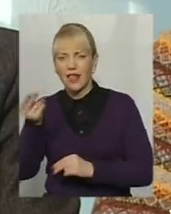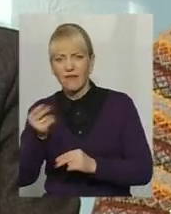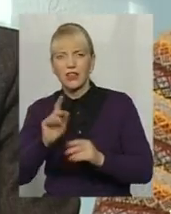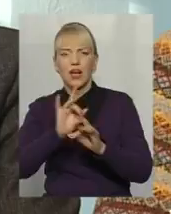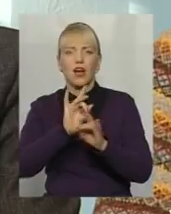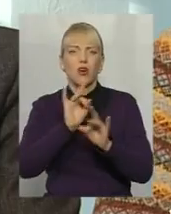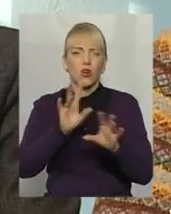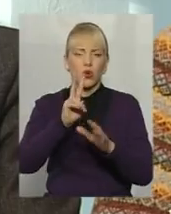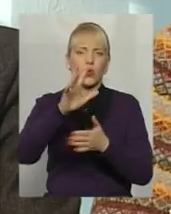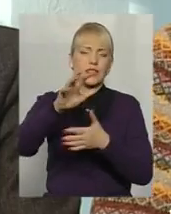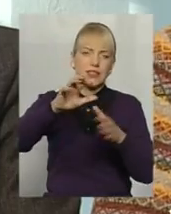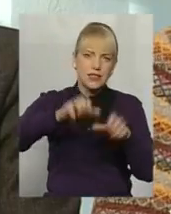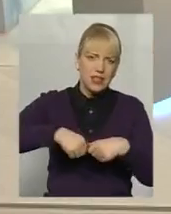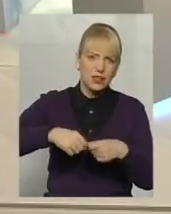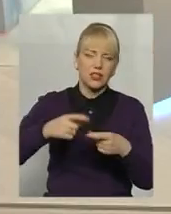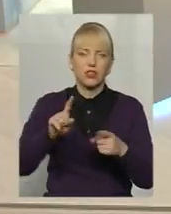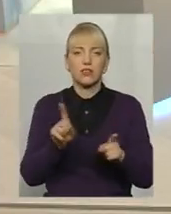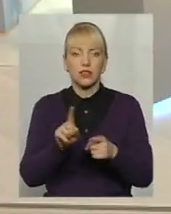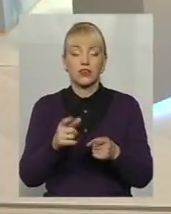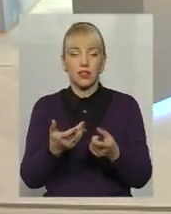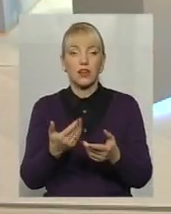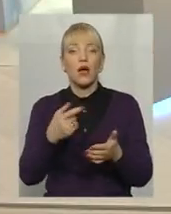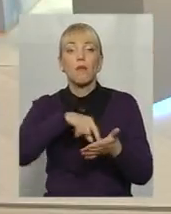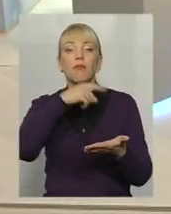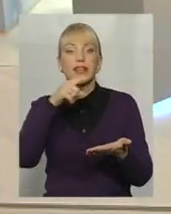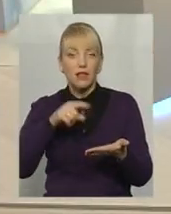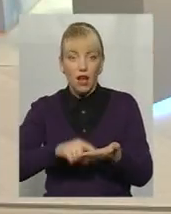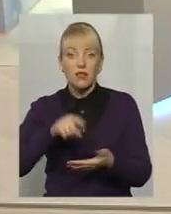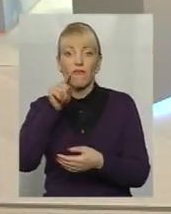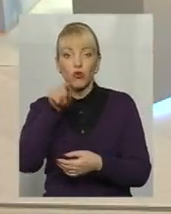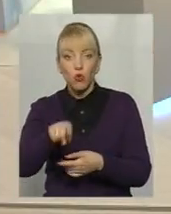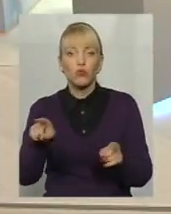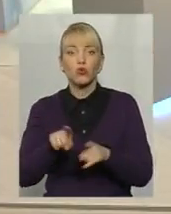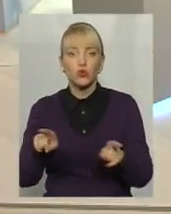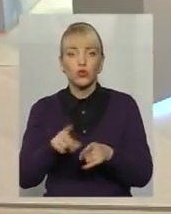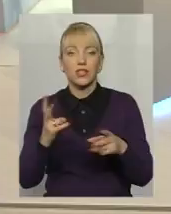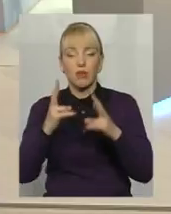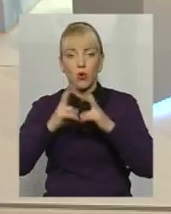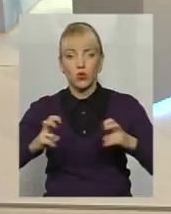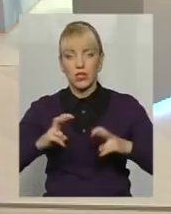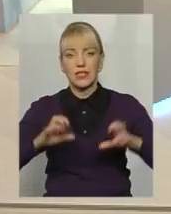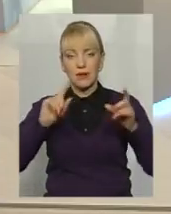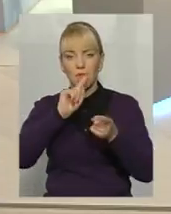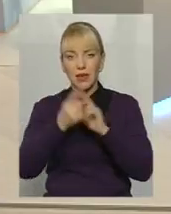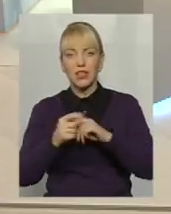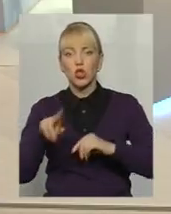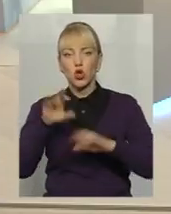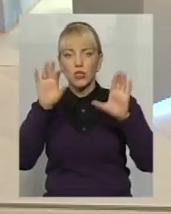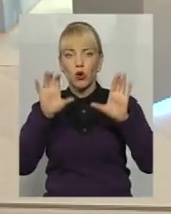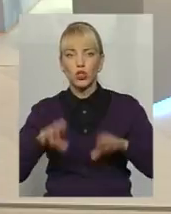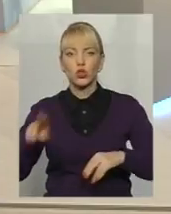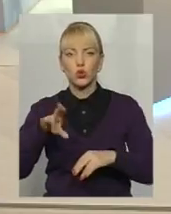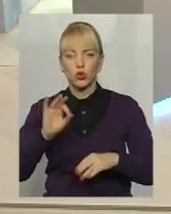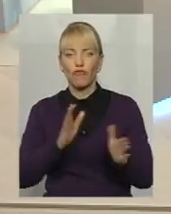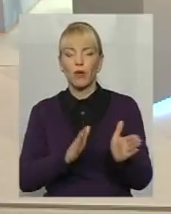як і що по сути, це ще має бути ще одне трудове місце. Тобто, питання в тому, що сьогодні треба розглядати зміни до законодавства щодо